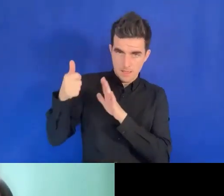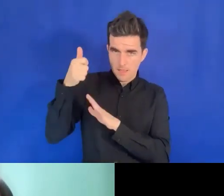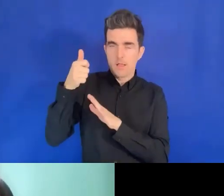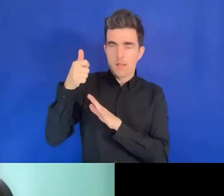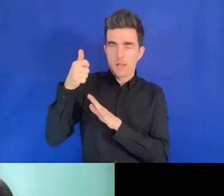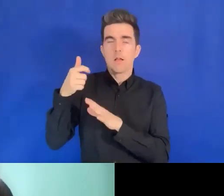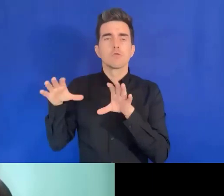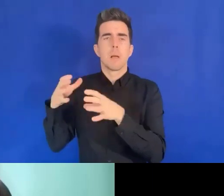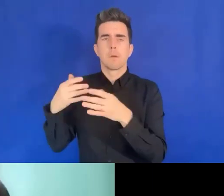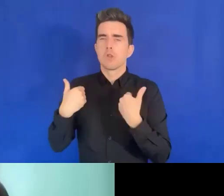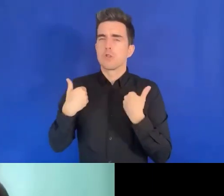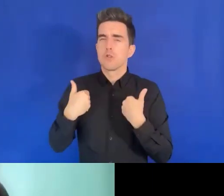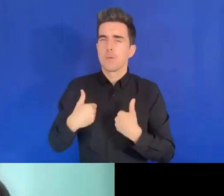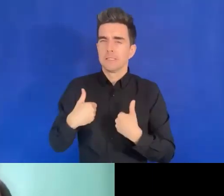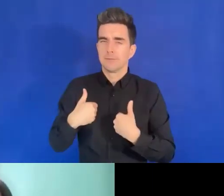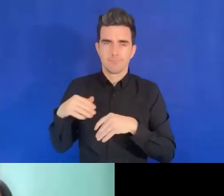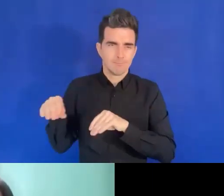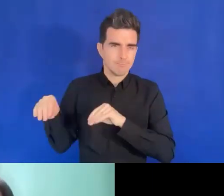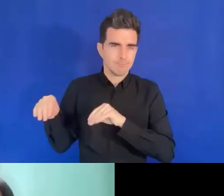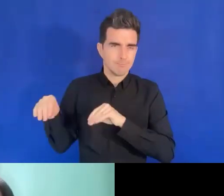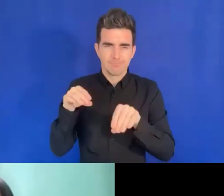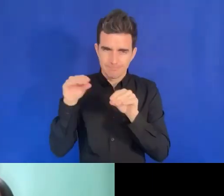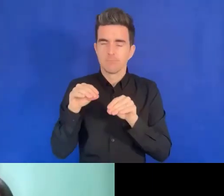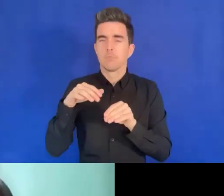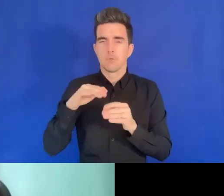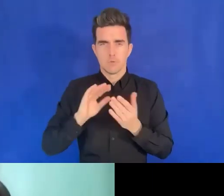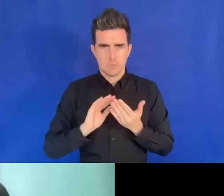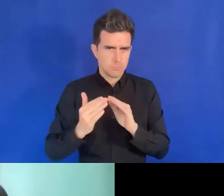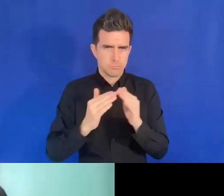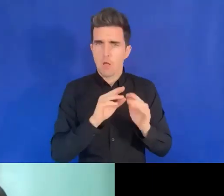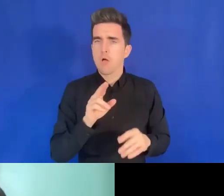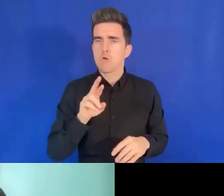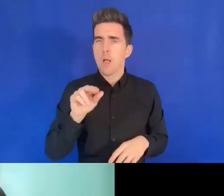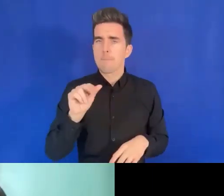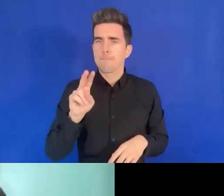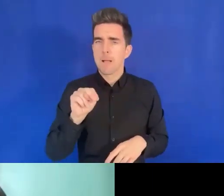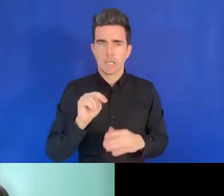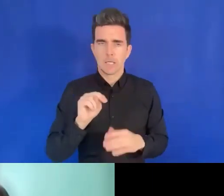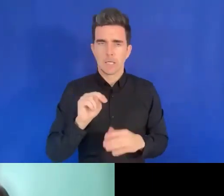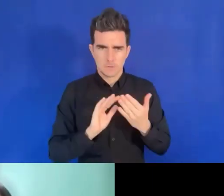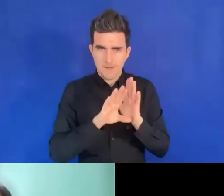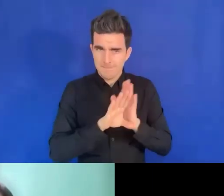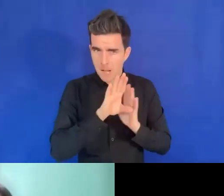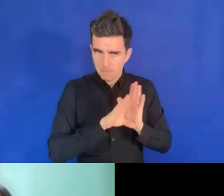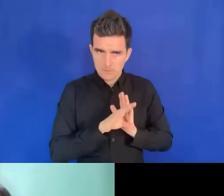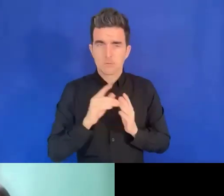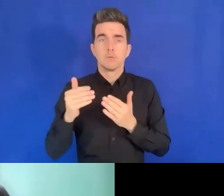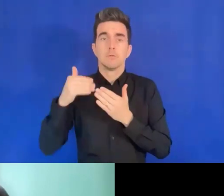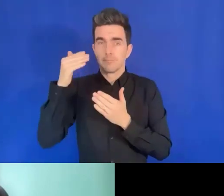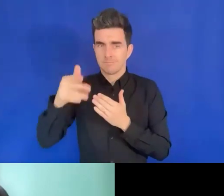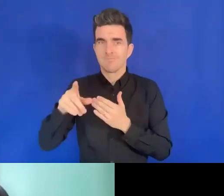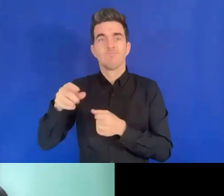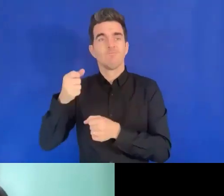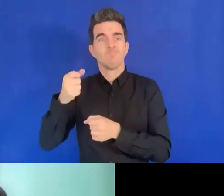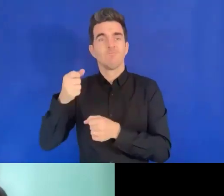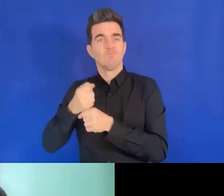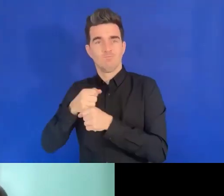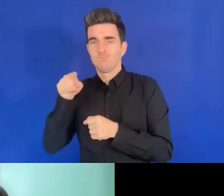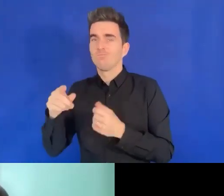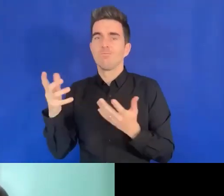Bukia en tant que représentant de